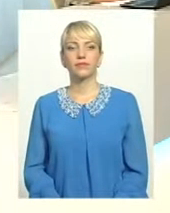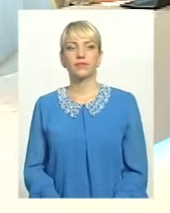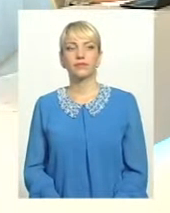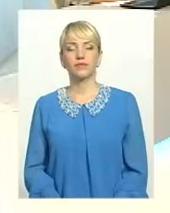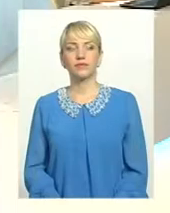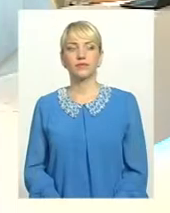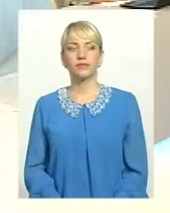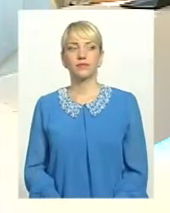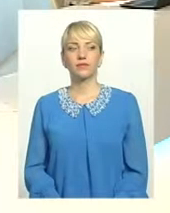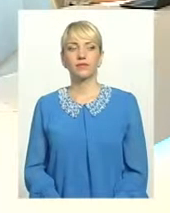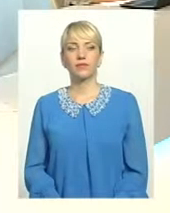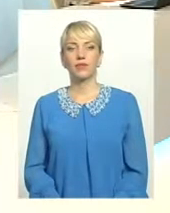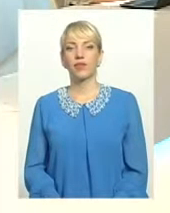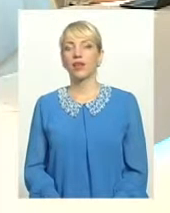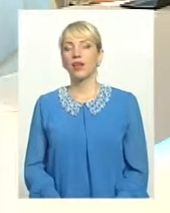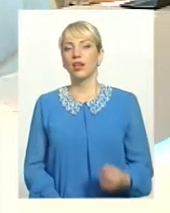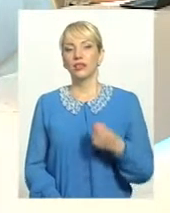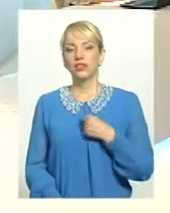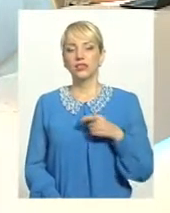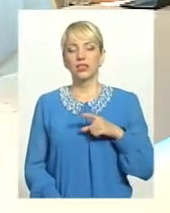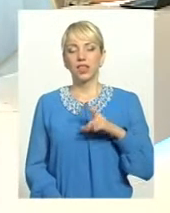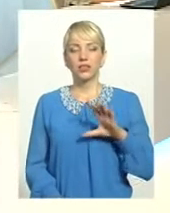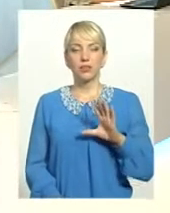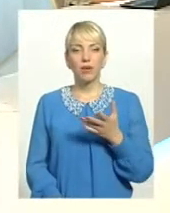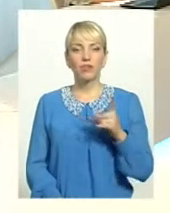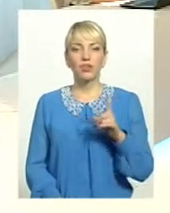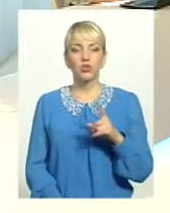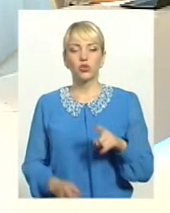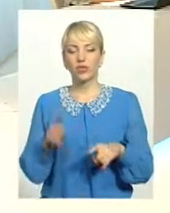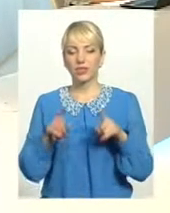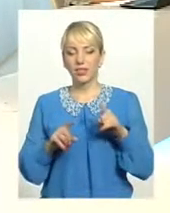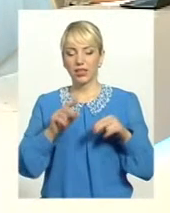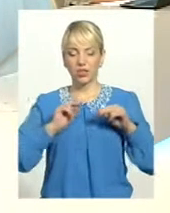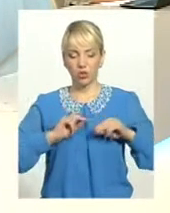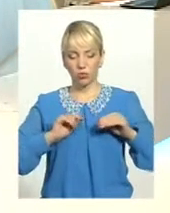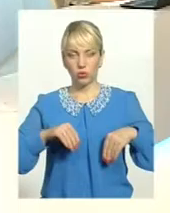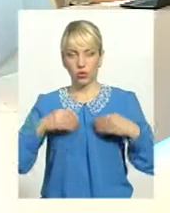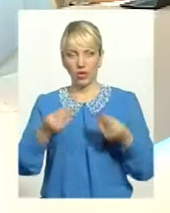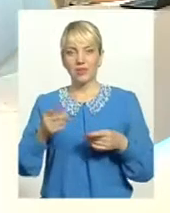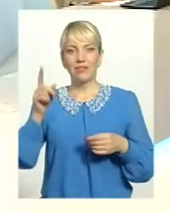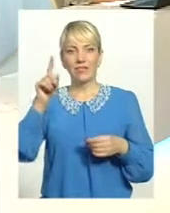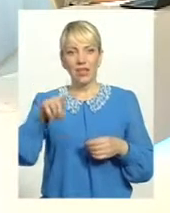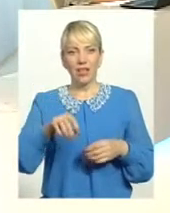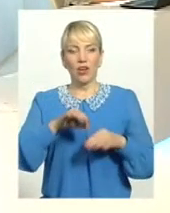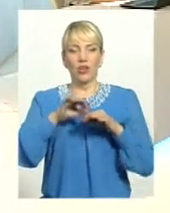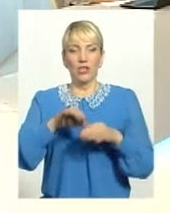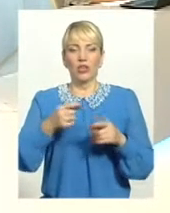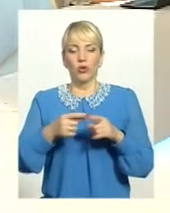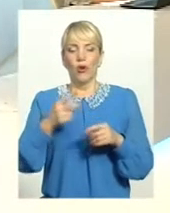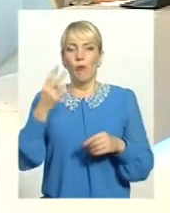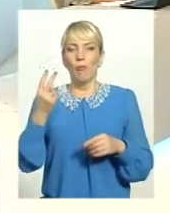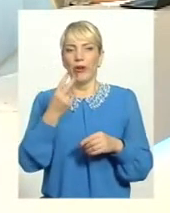На жаль, трапляється так, що деякі роботодавці все-таки ведуть у ту подвійну